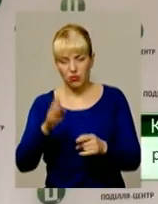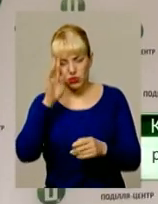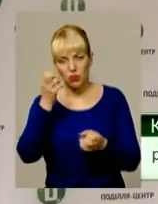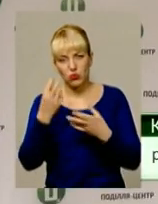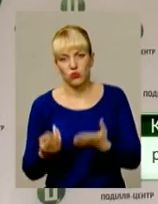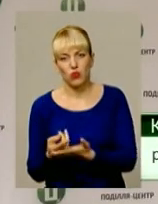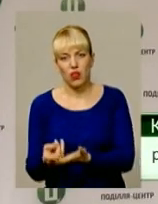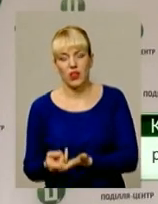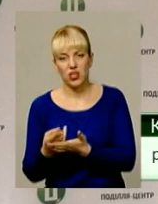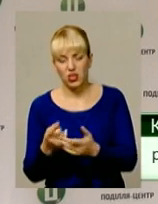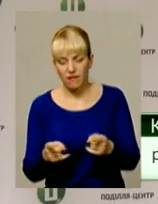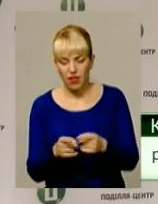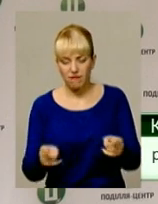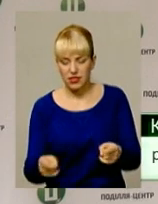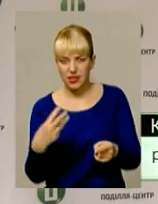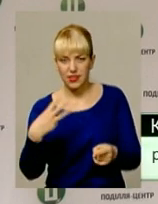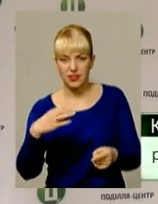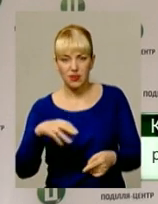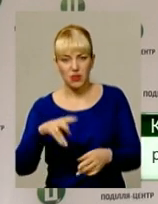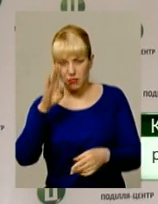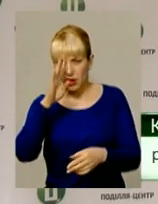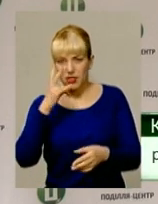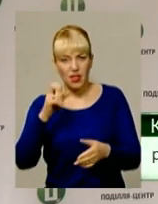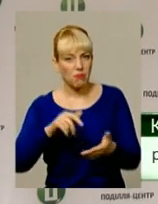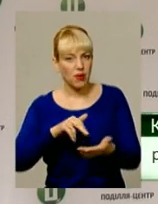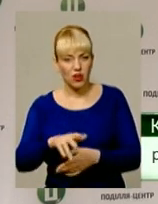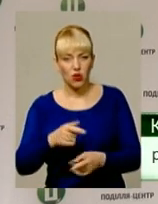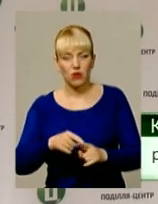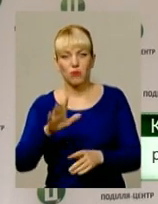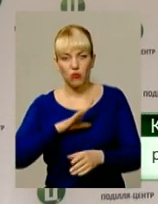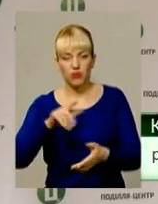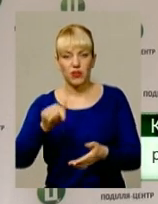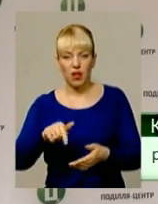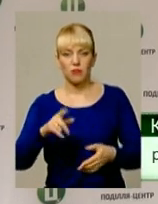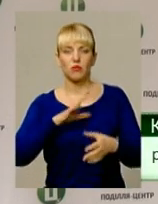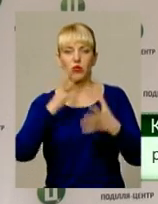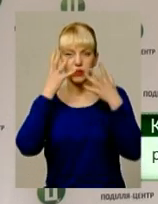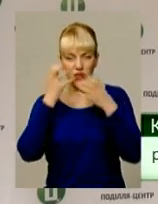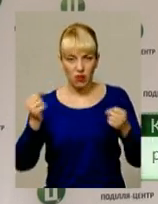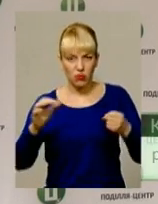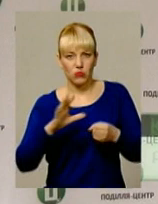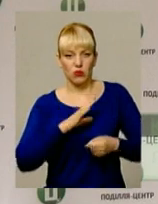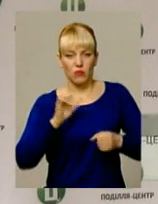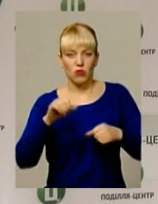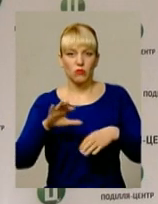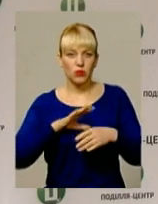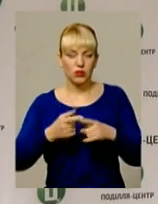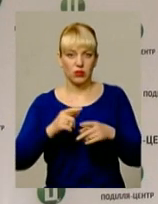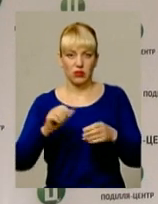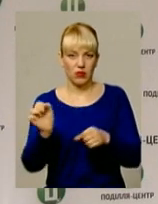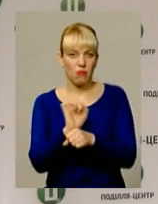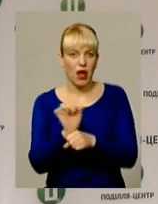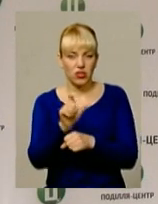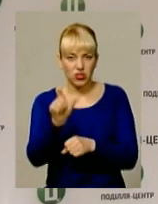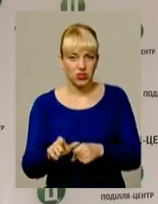см. Тобто він не переходив. Тобто він вже був там. Це темна пора доби. Ймовірно, що машиніст електропотягу його просто не